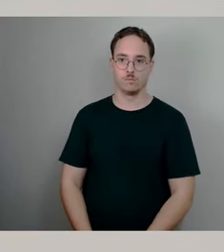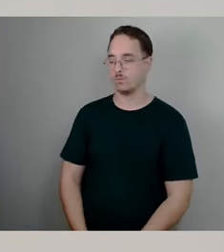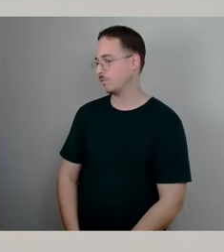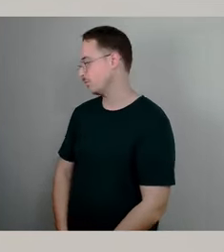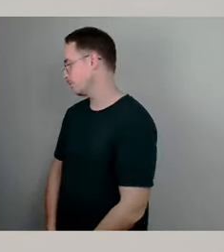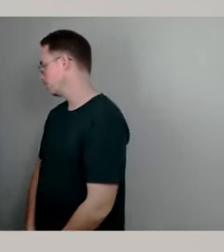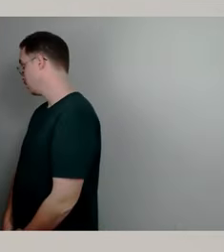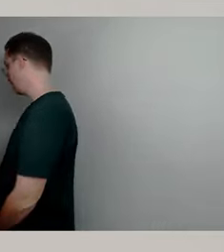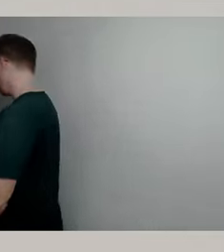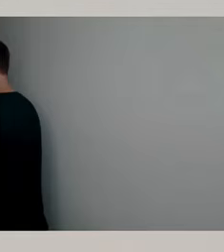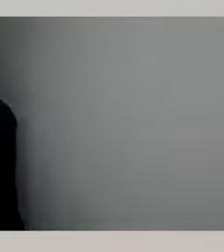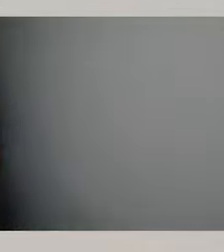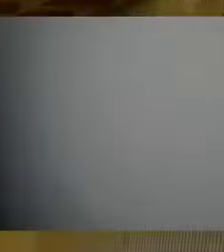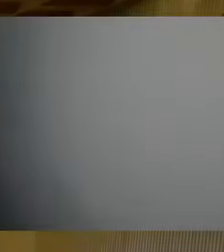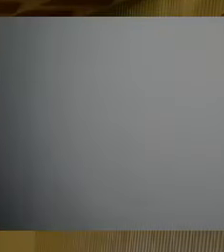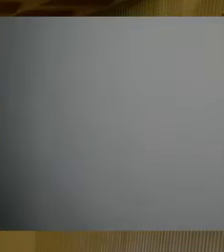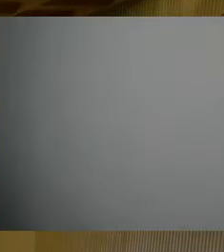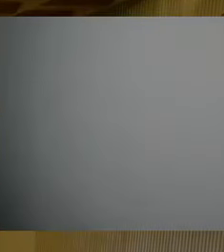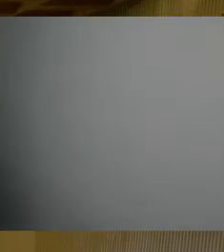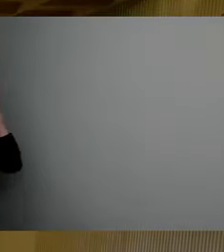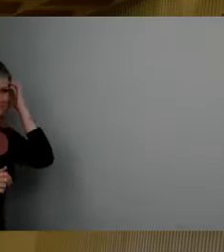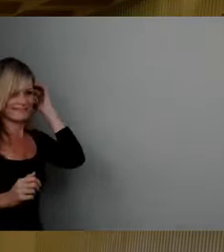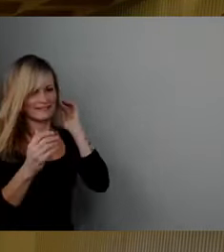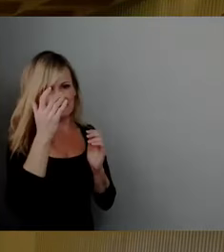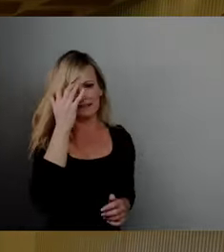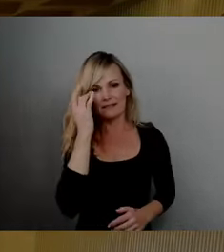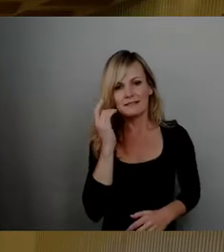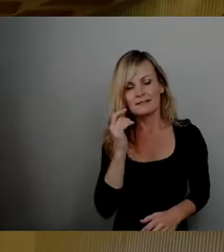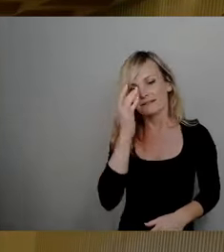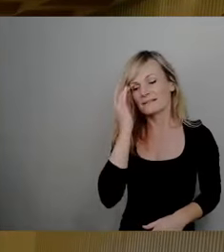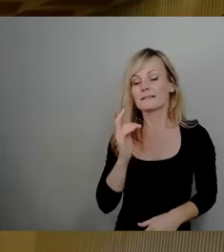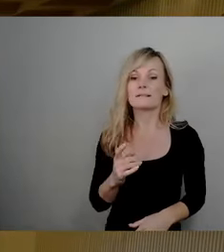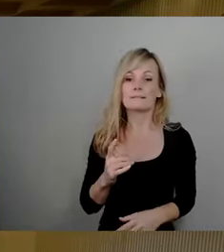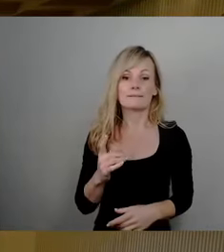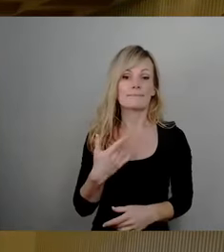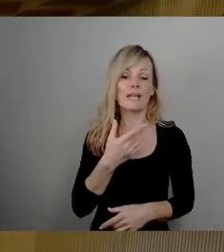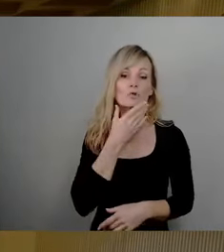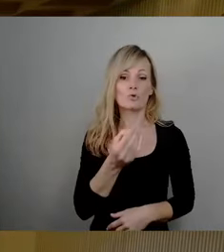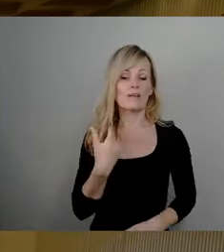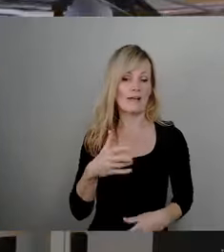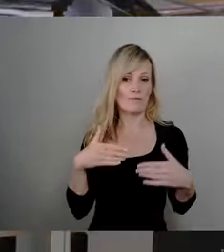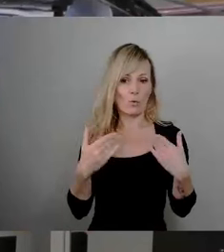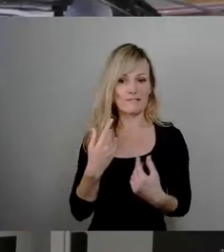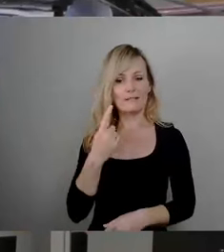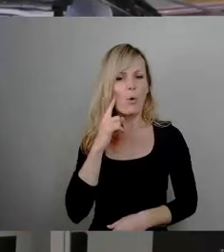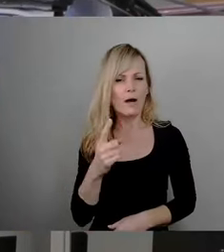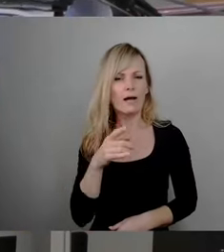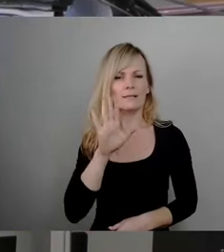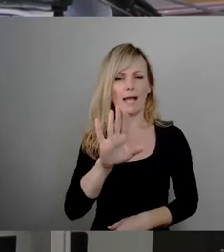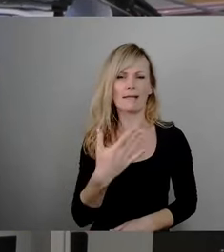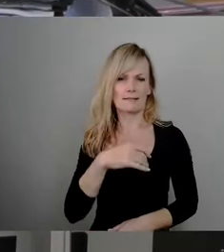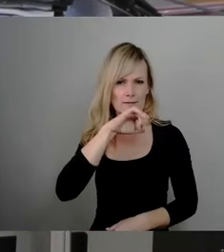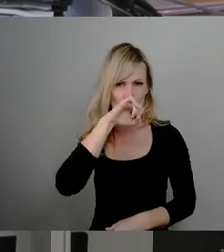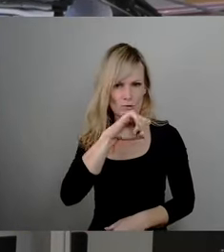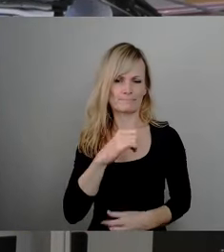Ich würde ganz kurz noch was dazu sagen. Es freut mich natürlich zu hören, dass es Ihr Lieblingsgremium ist. Ich hoffe aber, dass Sie dann dort fundierter